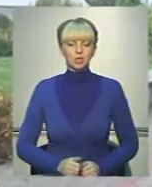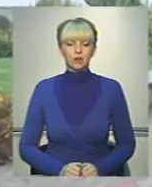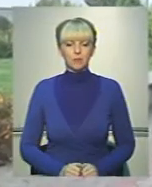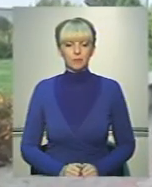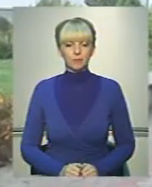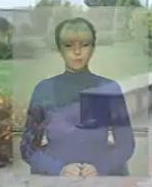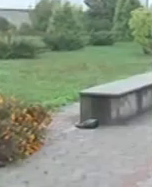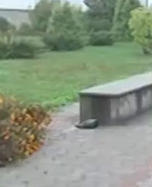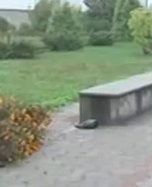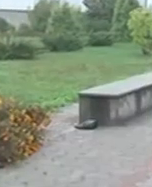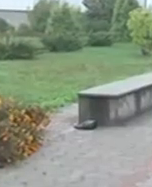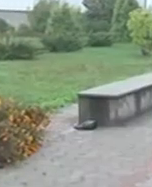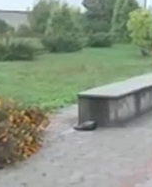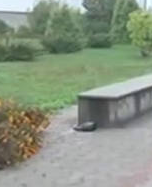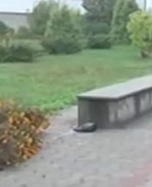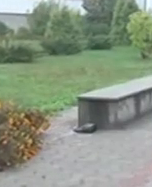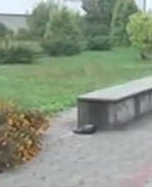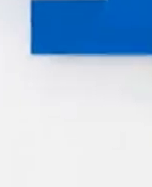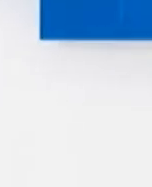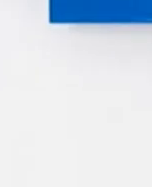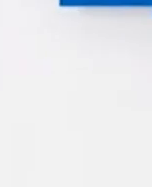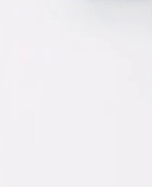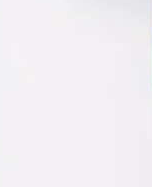Волошенюк, Олег Пасад, телеканал «Буковина».